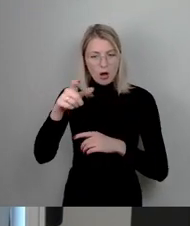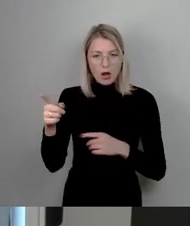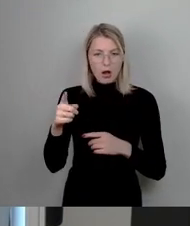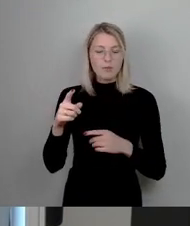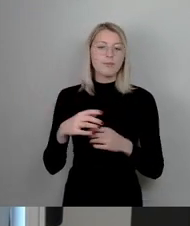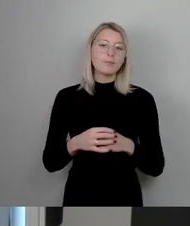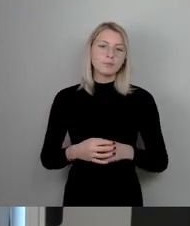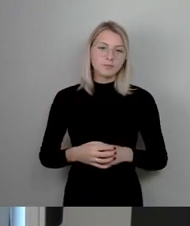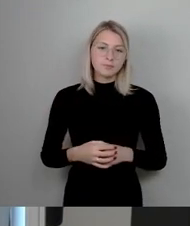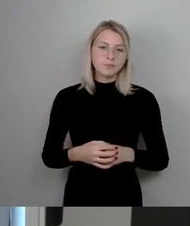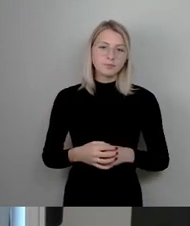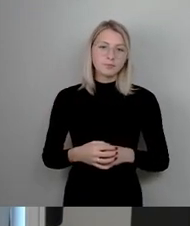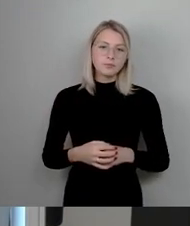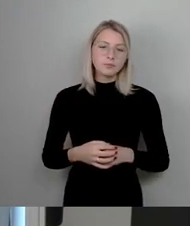zu Hause,